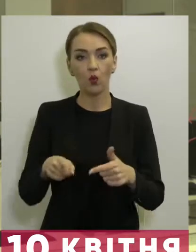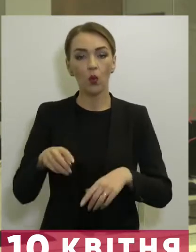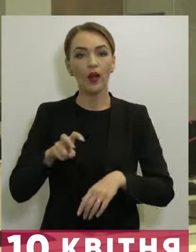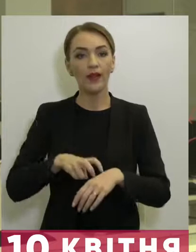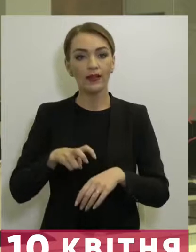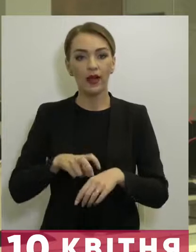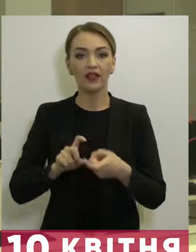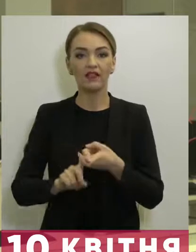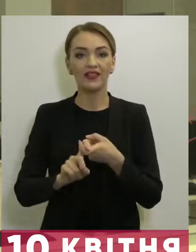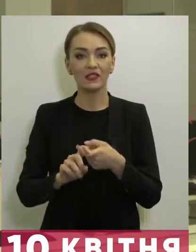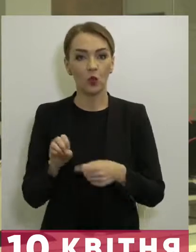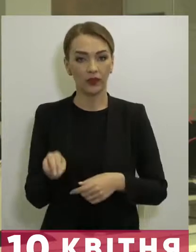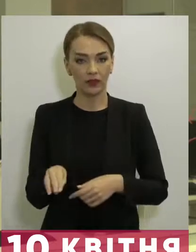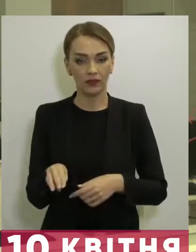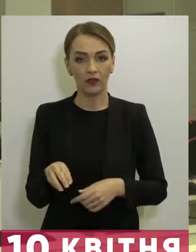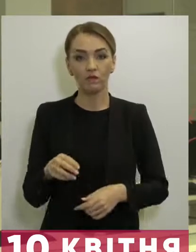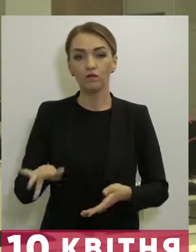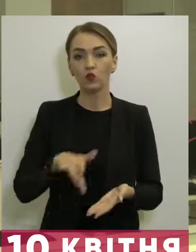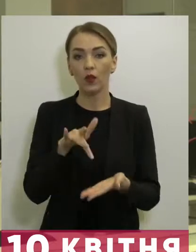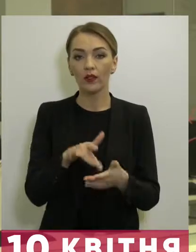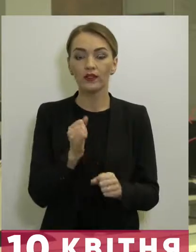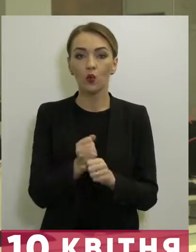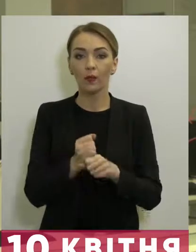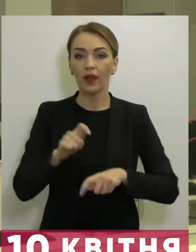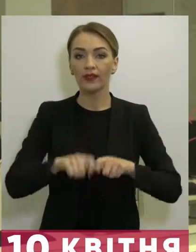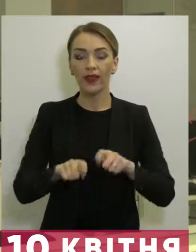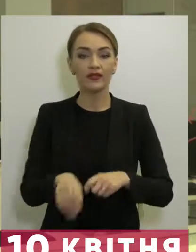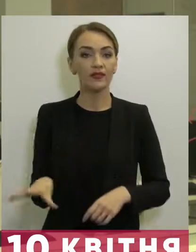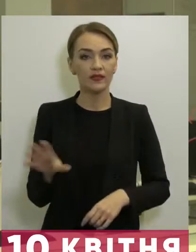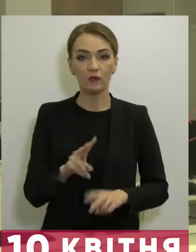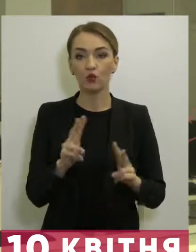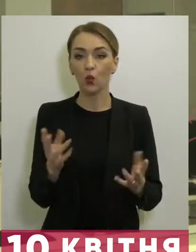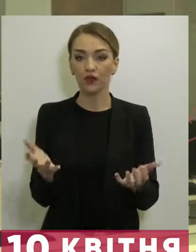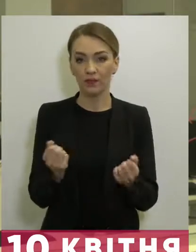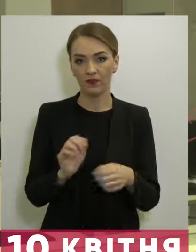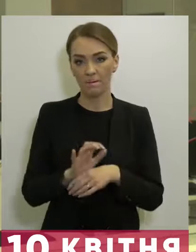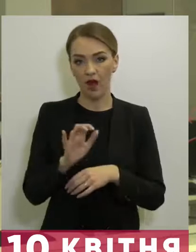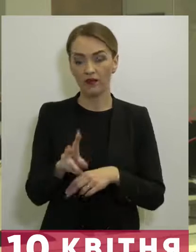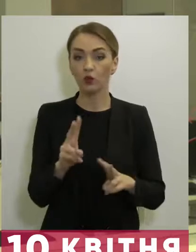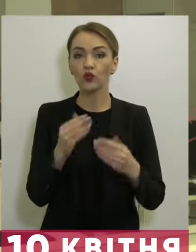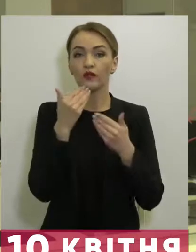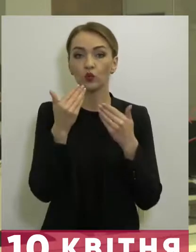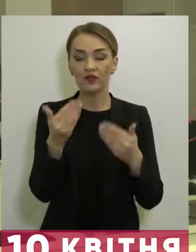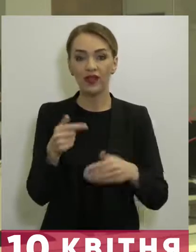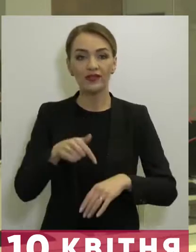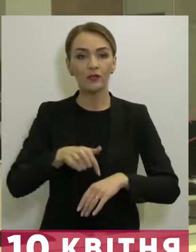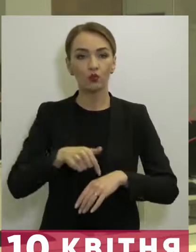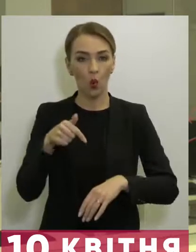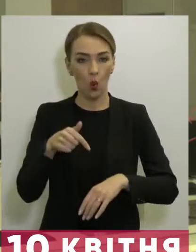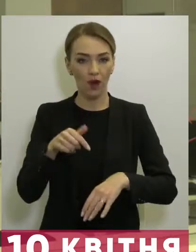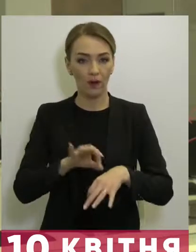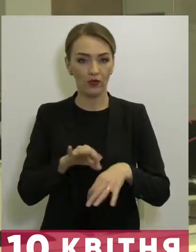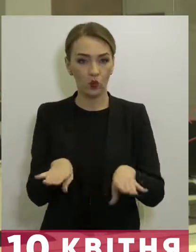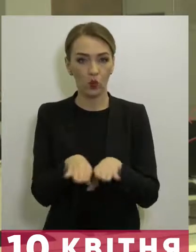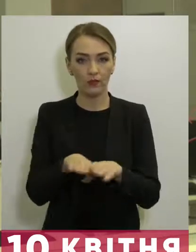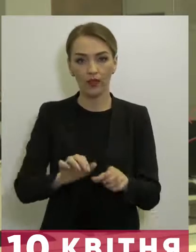-інфекціоніст. В столиці роблять тести всім, хто отримав направлення, хто звернувся з сіптомами, схожими на